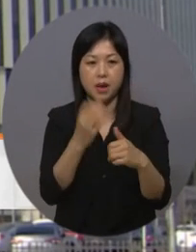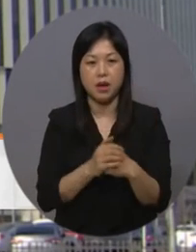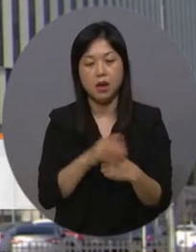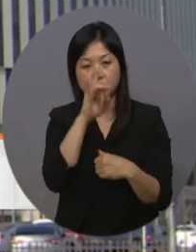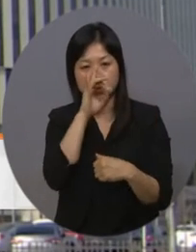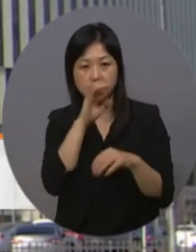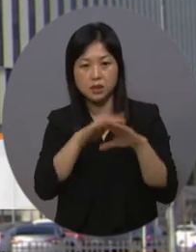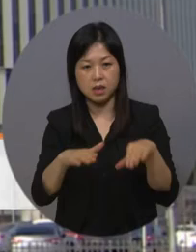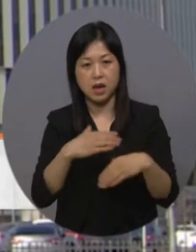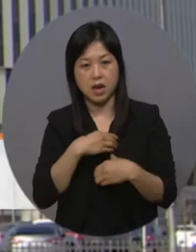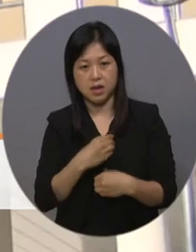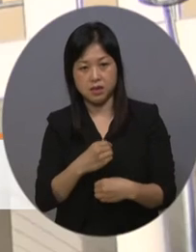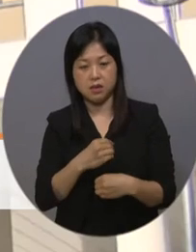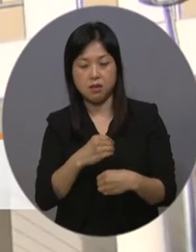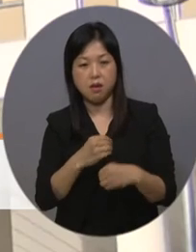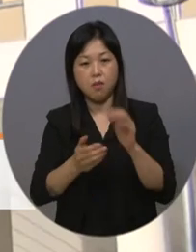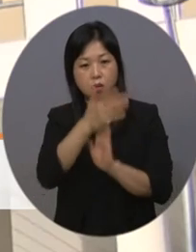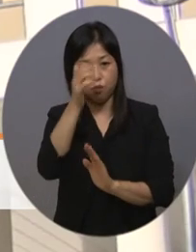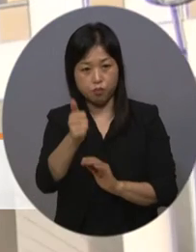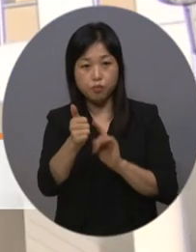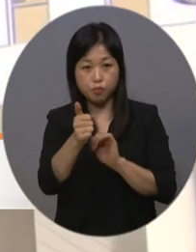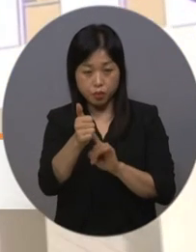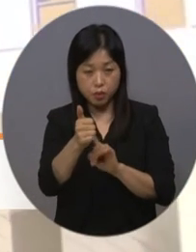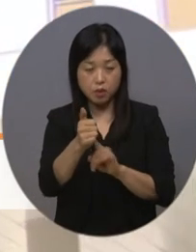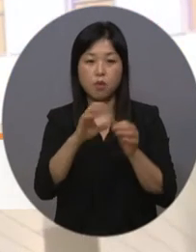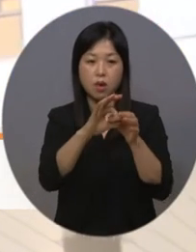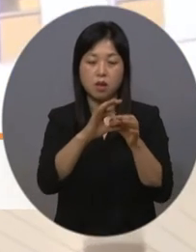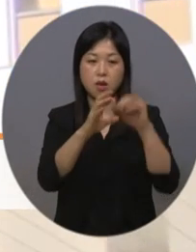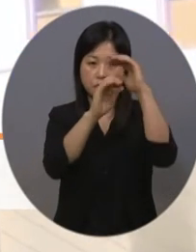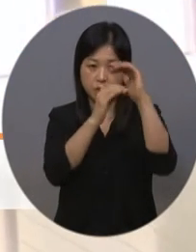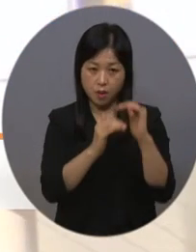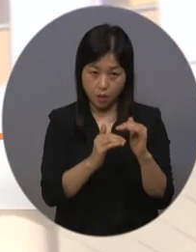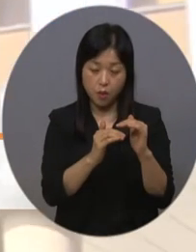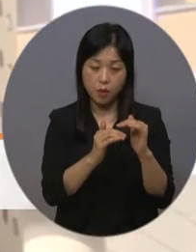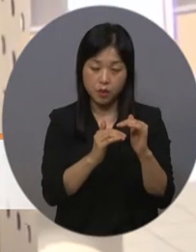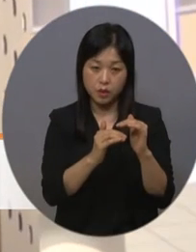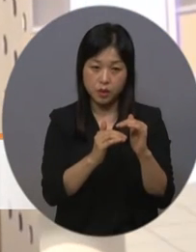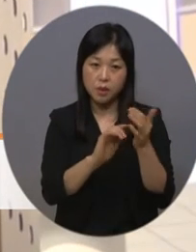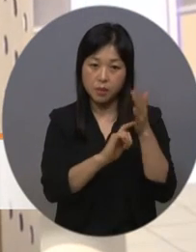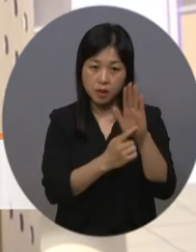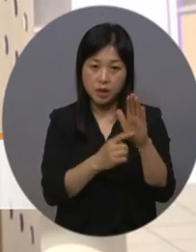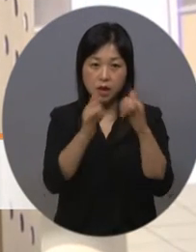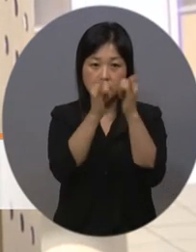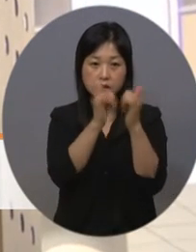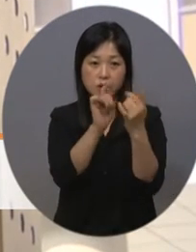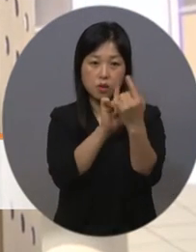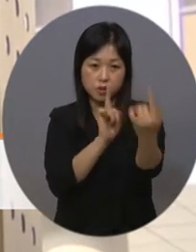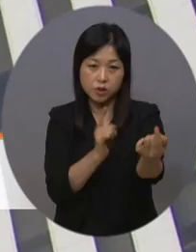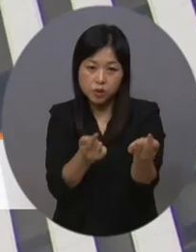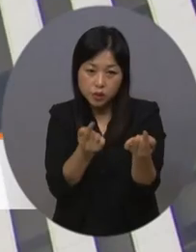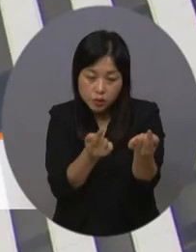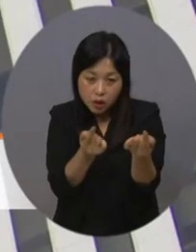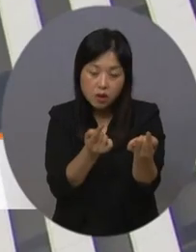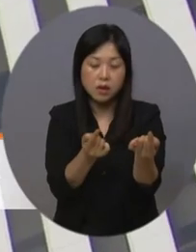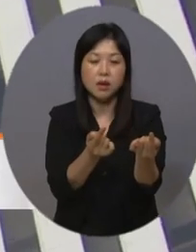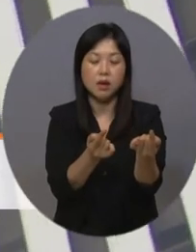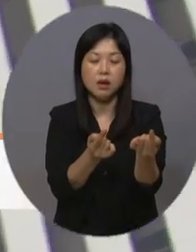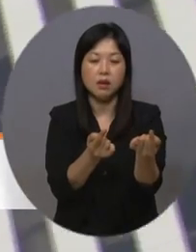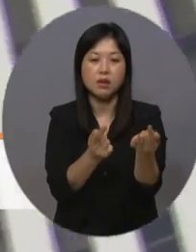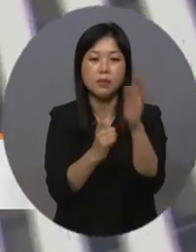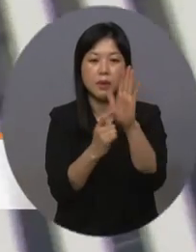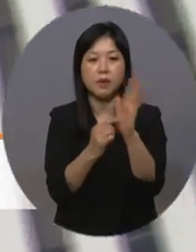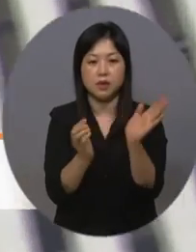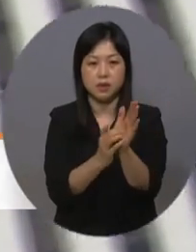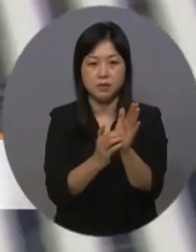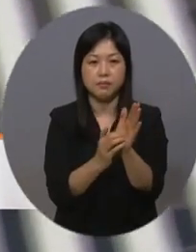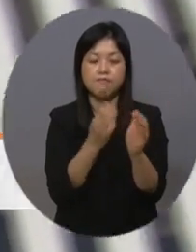중앙재난안전대책본부는 지난 6일 이 같은 내용을 골자로 한 사회적 거리 두기 조정 방안을 발표했습니다. 수도권